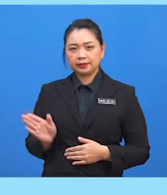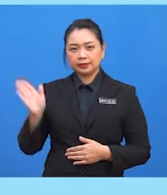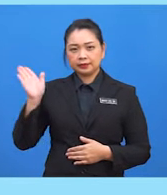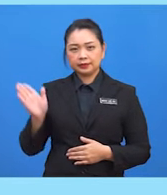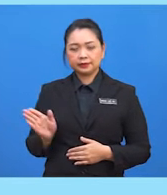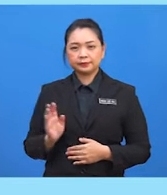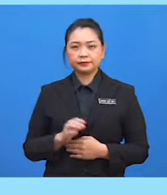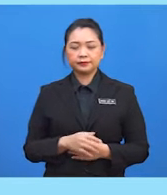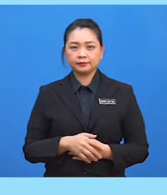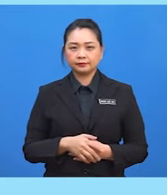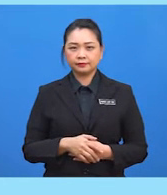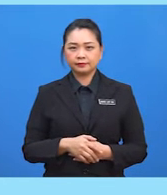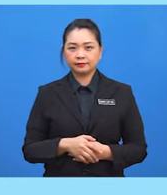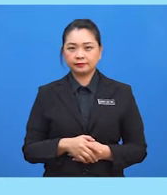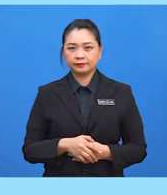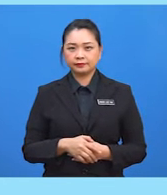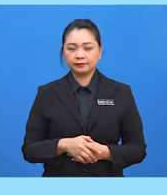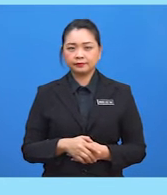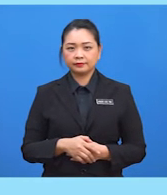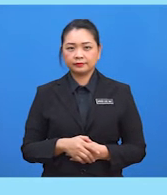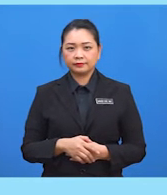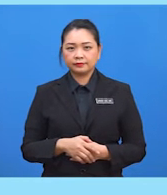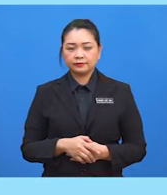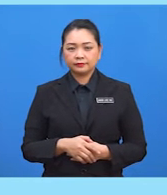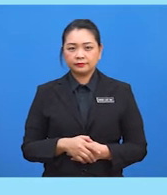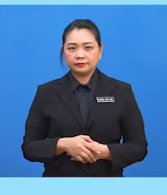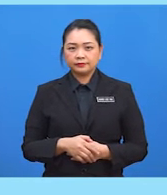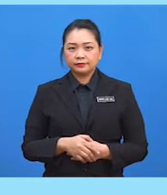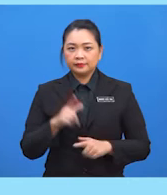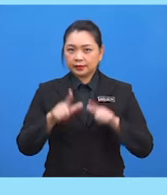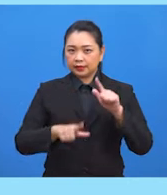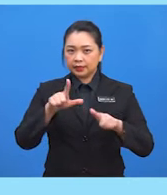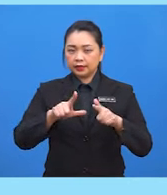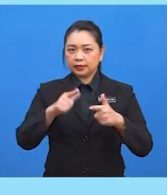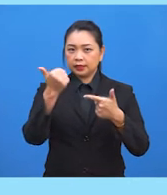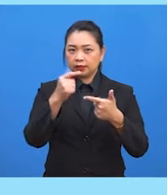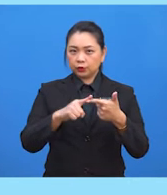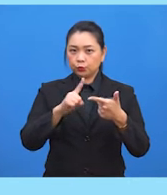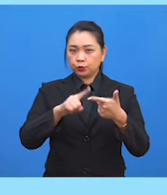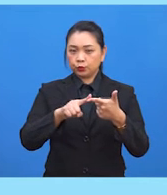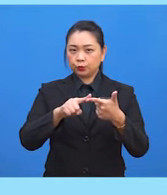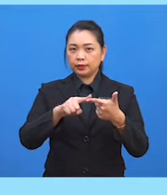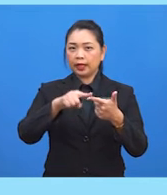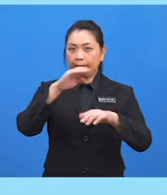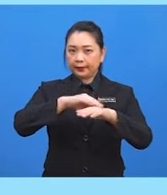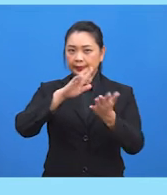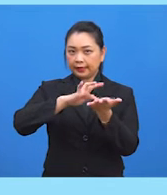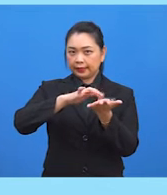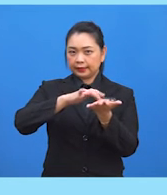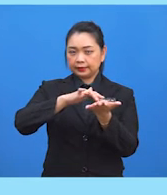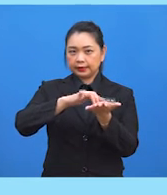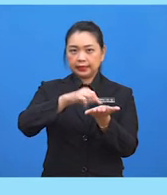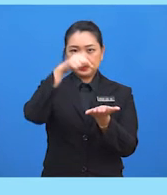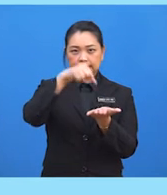6631. Langkah kedua Pada kalkulator, tekan kekunci